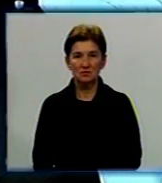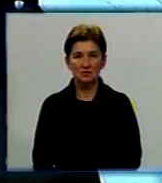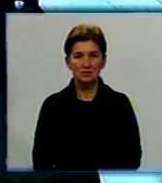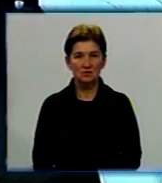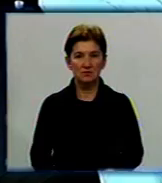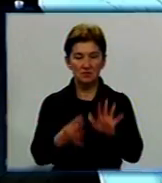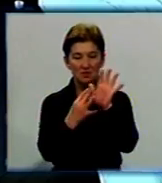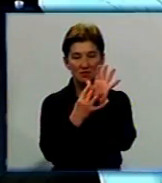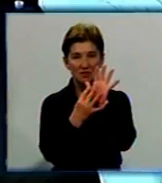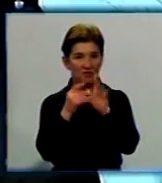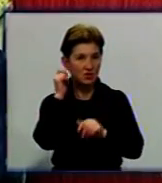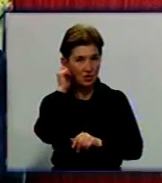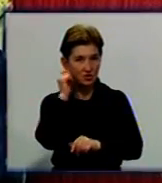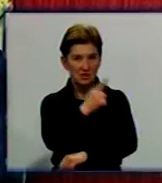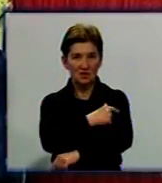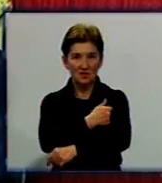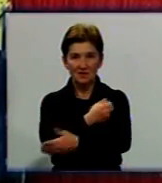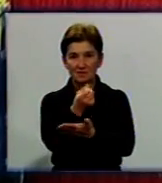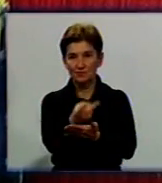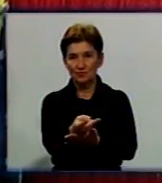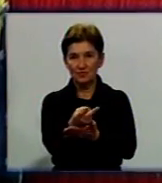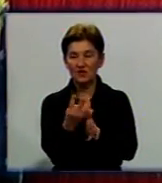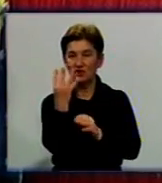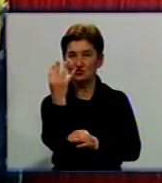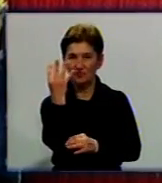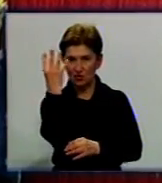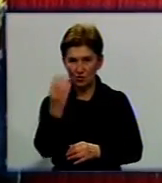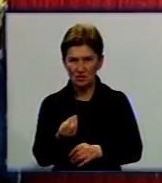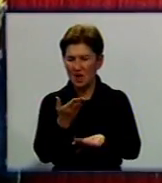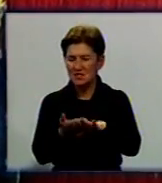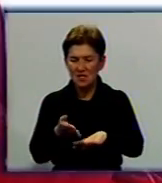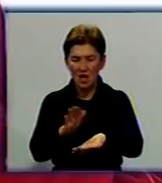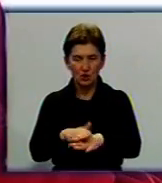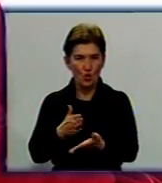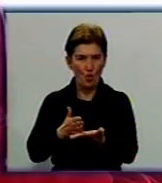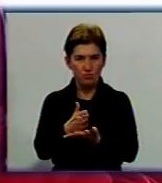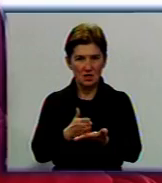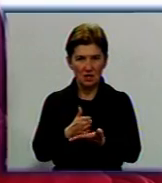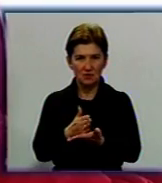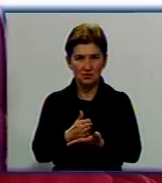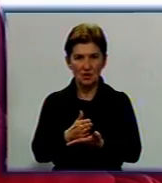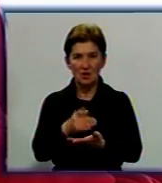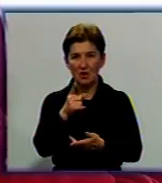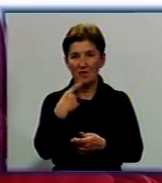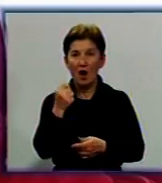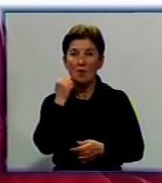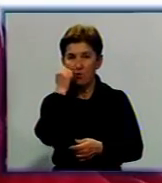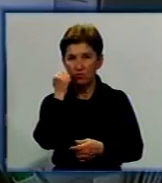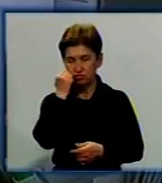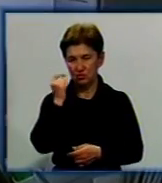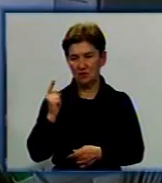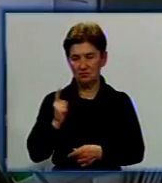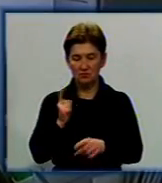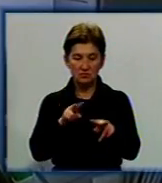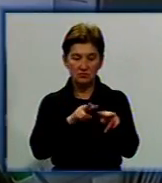9-річний Святослав на лікарняному ліжку четвертий день. Він вже переніс складну операцію і набирається сил. Ви час біля онука чергує бабуся. Вона одна